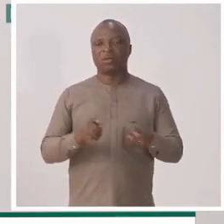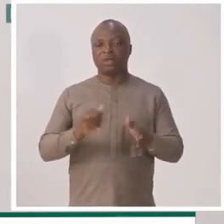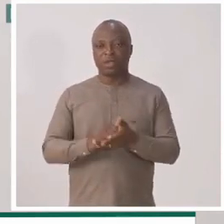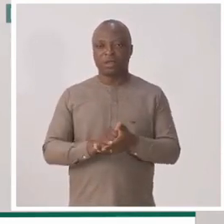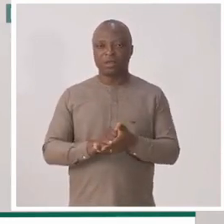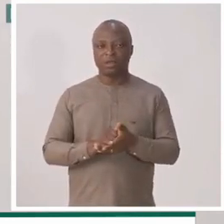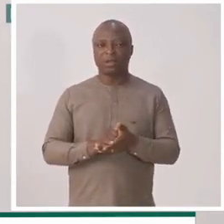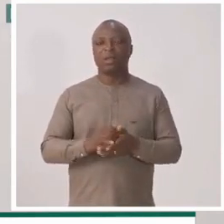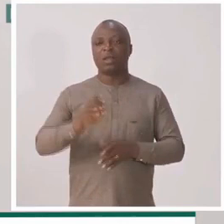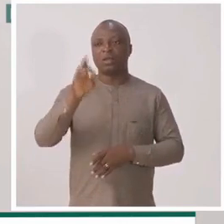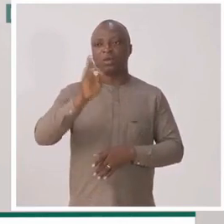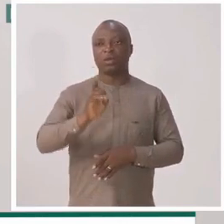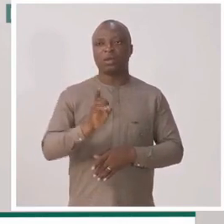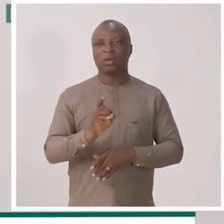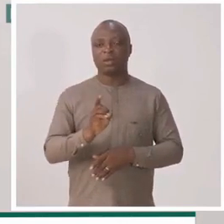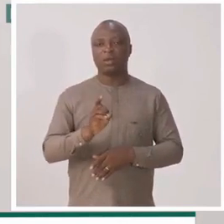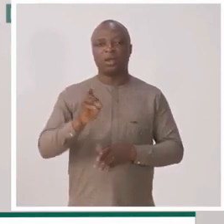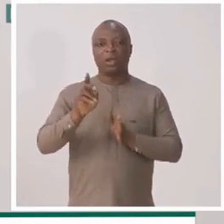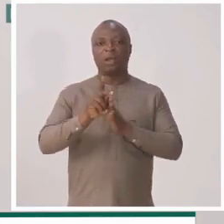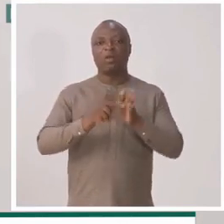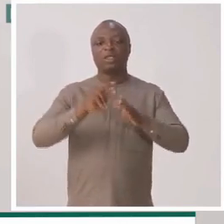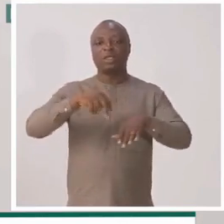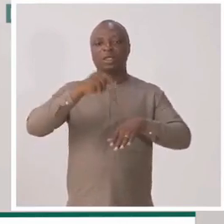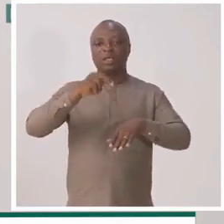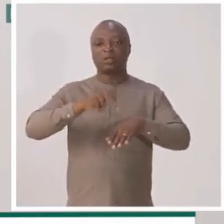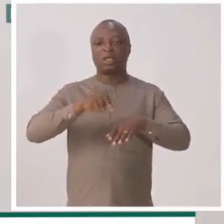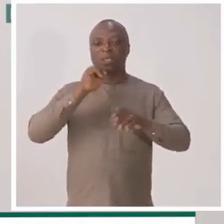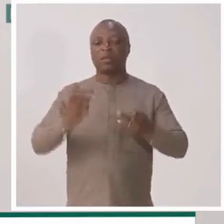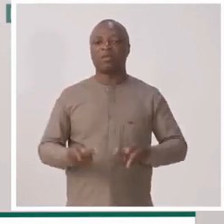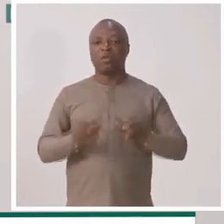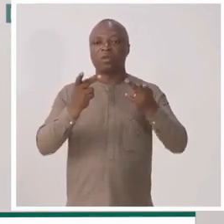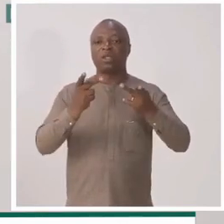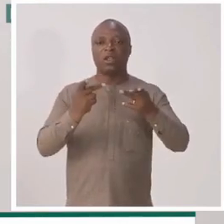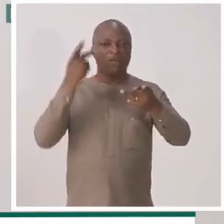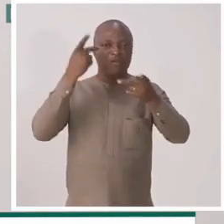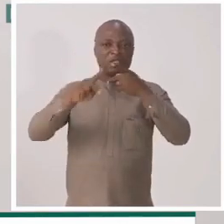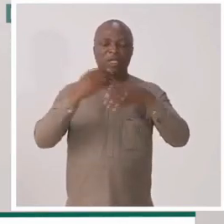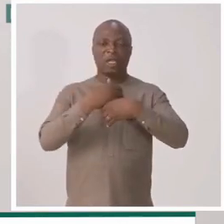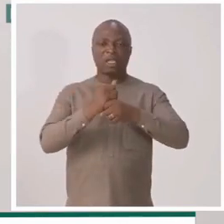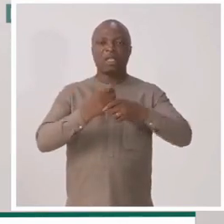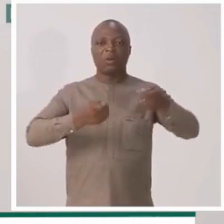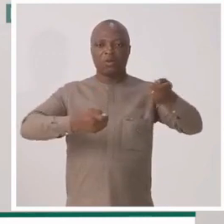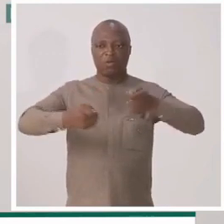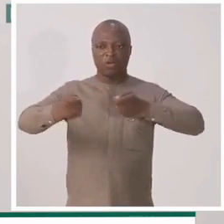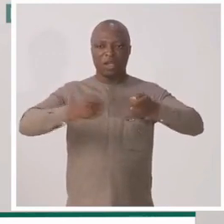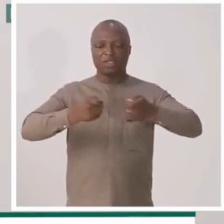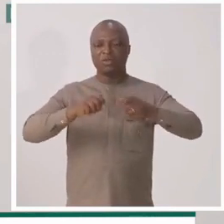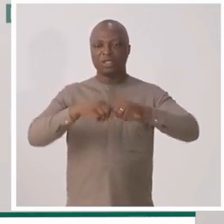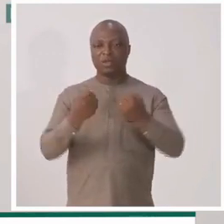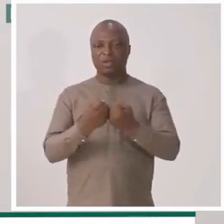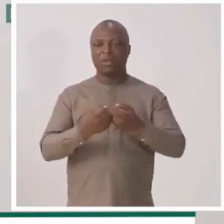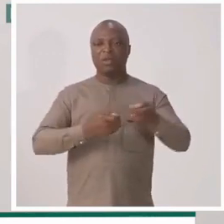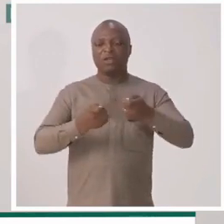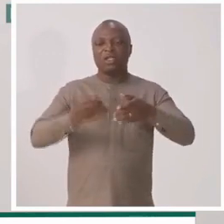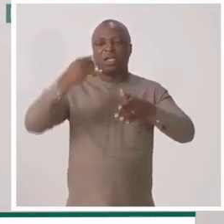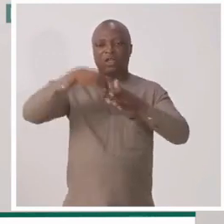en tant que telle. Et donc, la politique nationale qui est proposée va viser à mettre en place cette gouvernance du secteur.